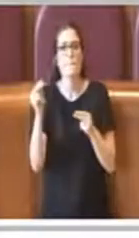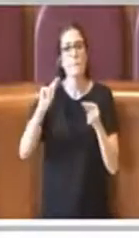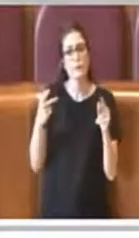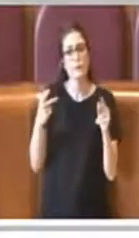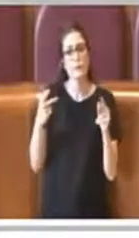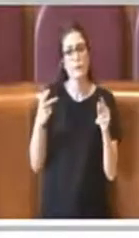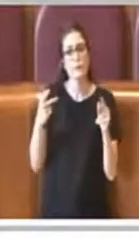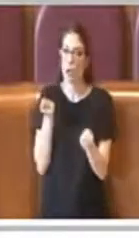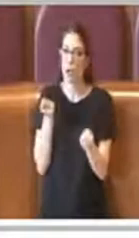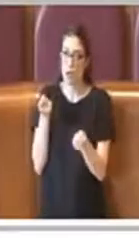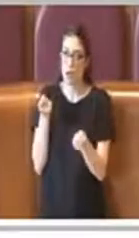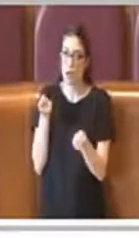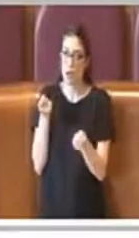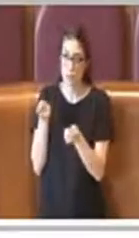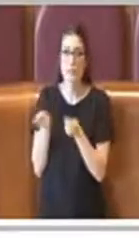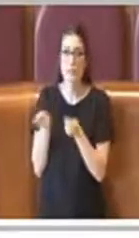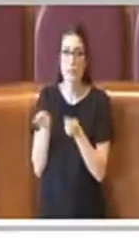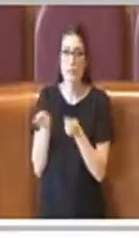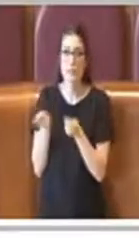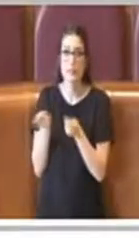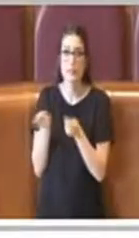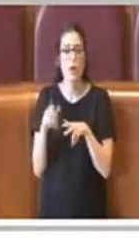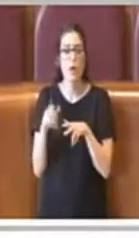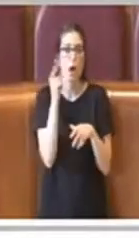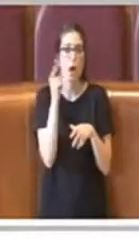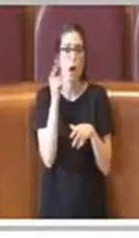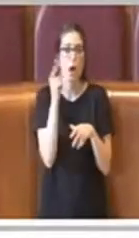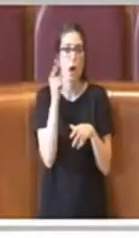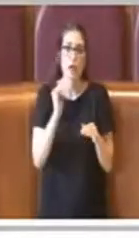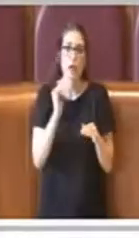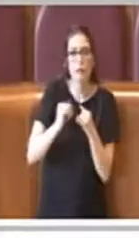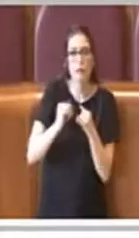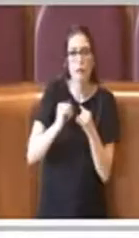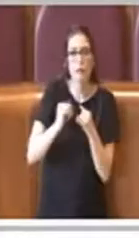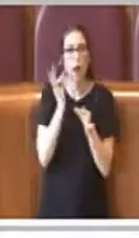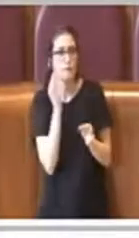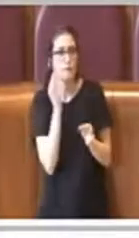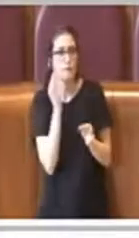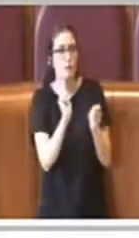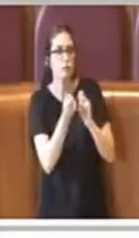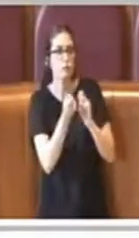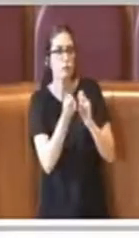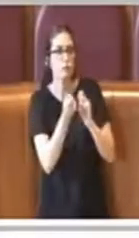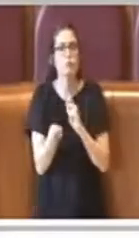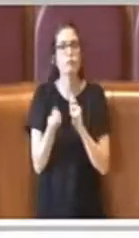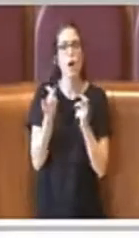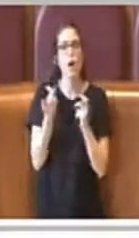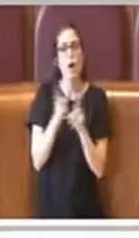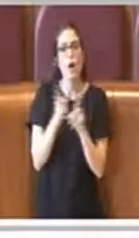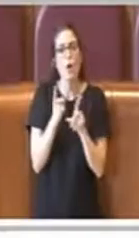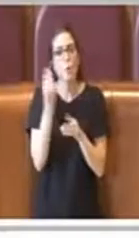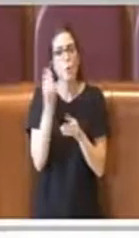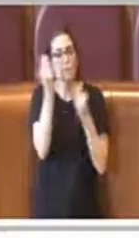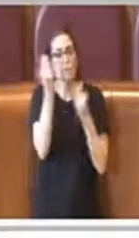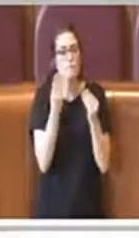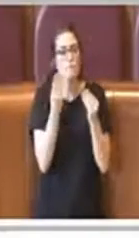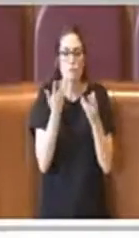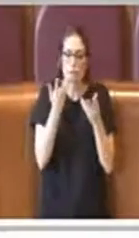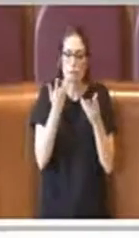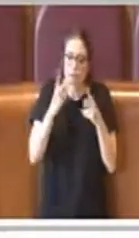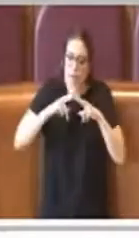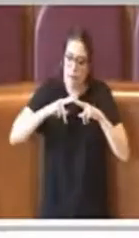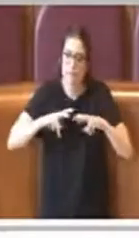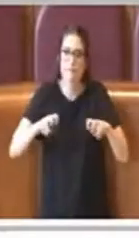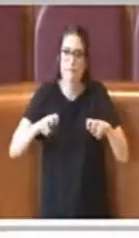osservazioni delle amministrazioni municipali, osservazioni di principi, osservazioni di dettagli, osservazioni che ci